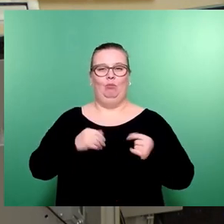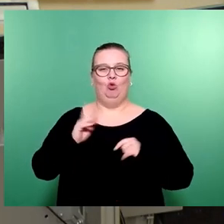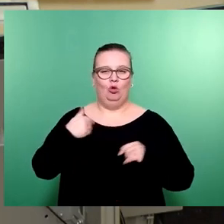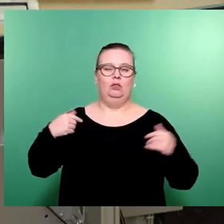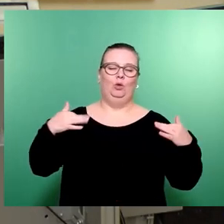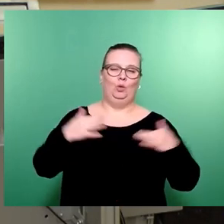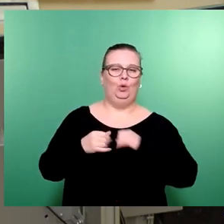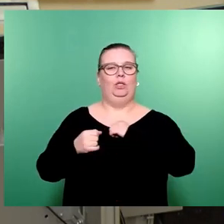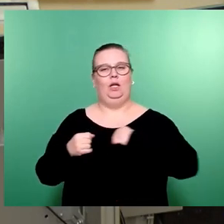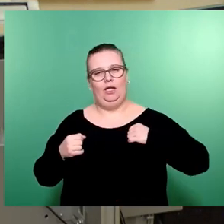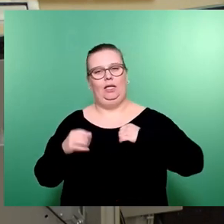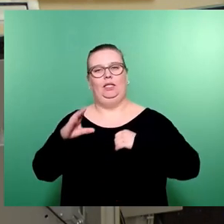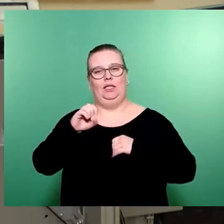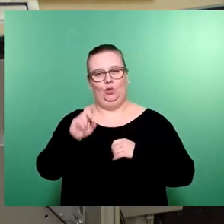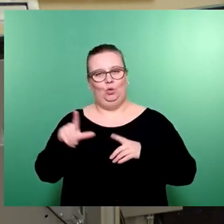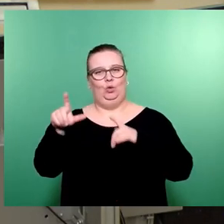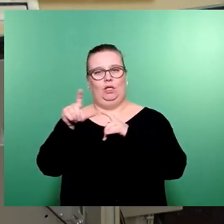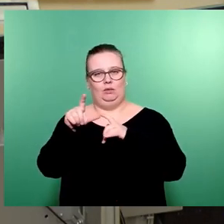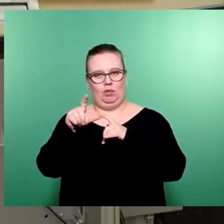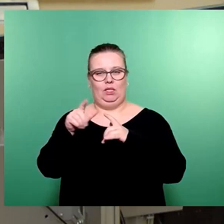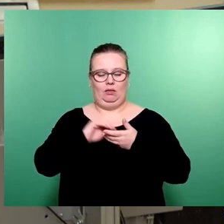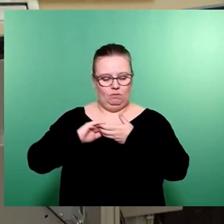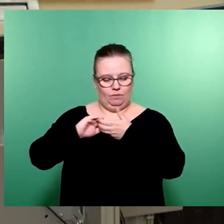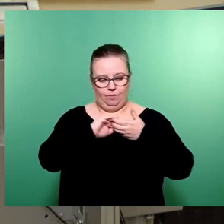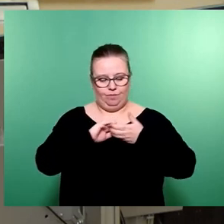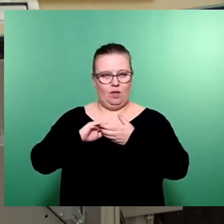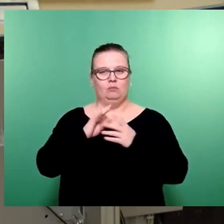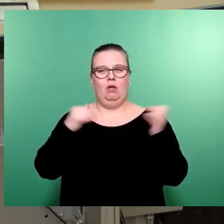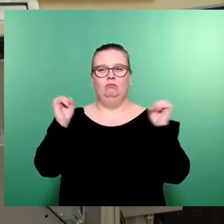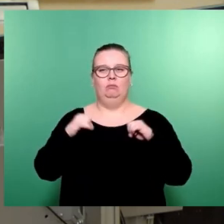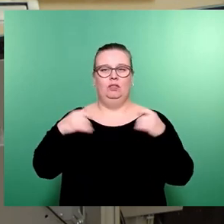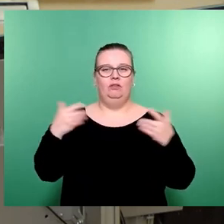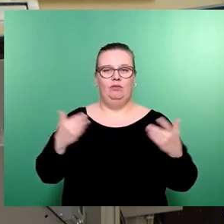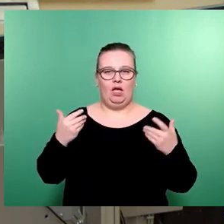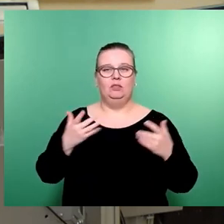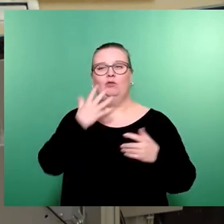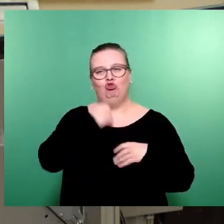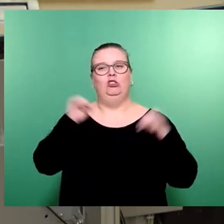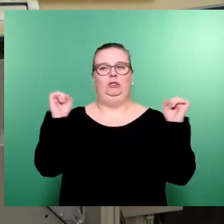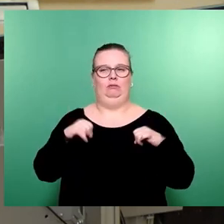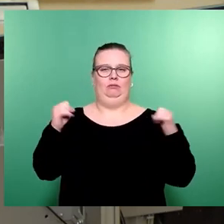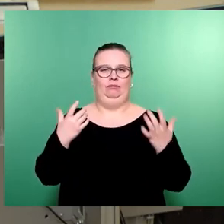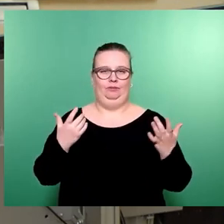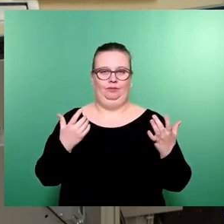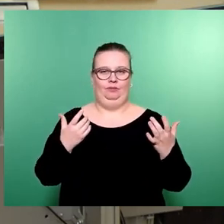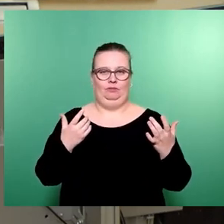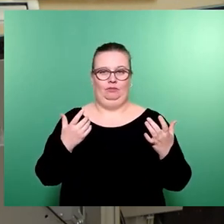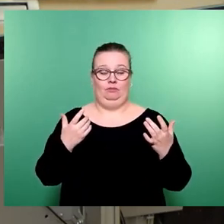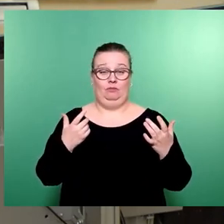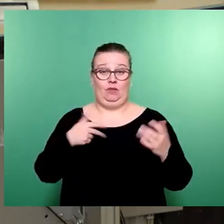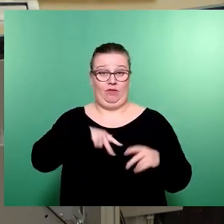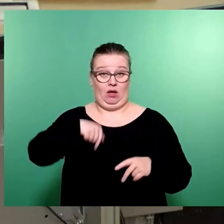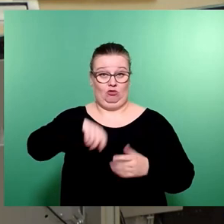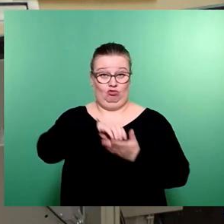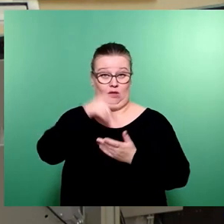zunächst einmal, bevor wir uns über den Haushalt geeinigt haben, geeinigt haben, uns zu einigen. Das ist in diesem Stadtrat